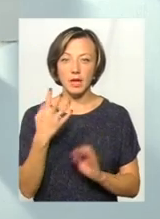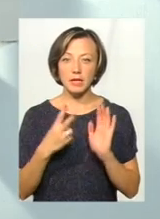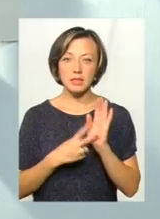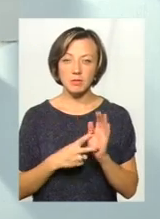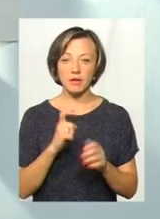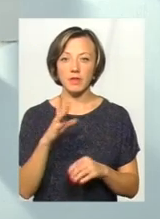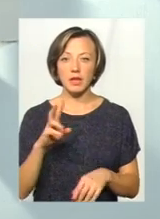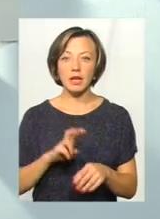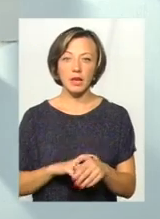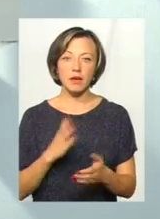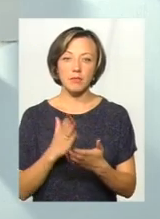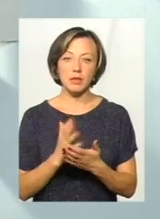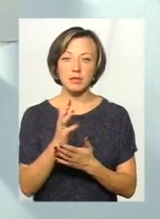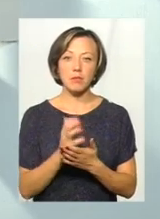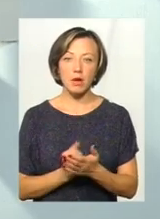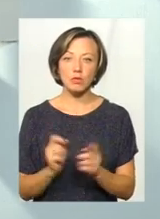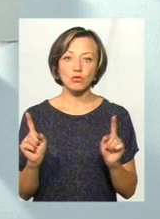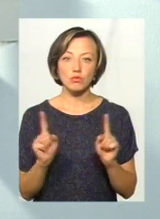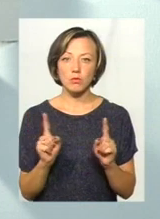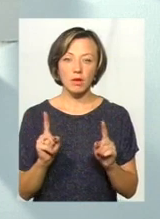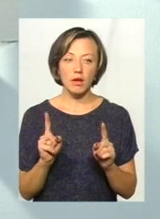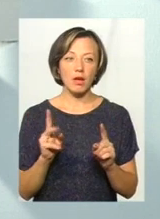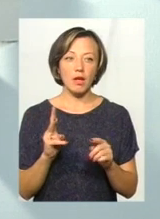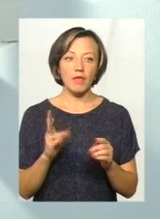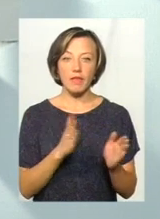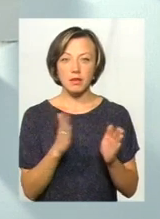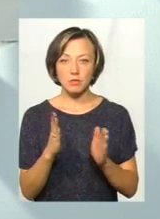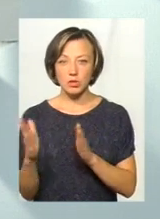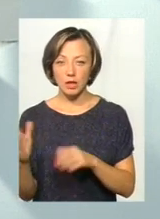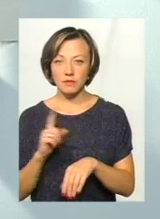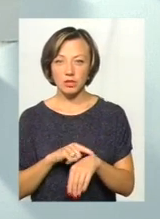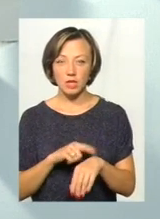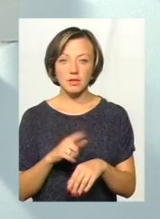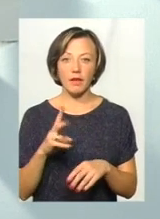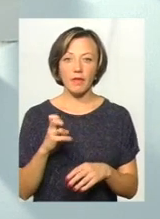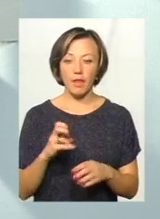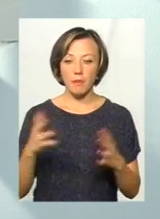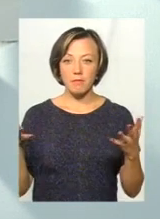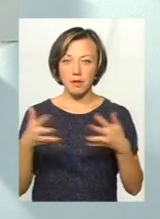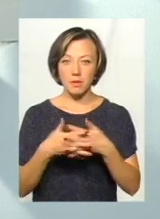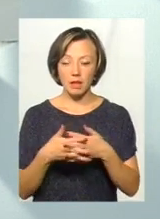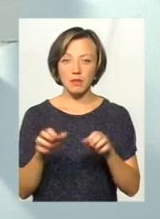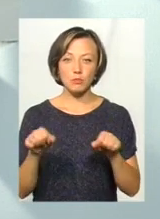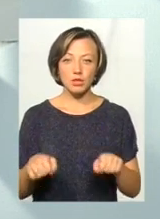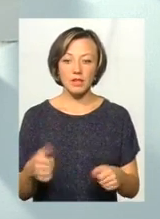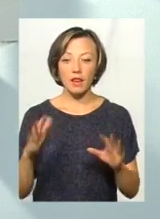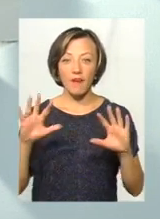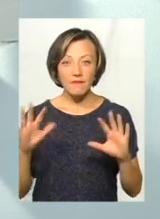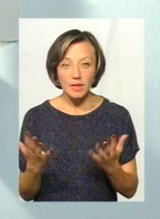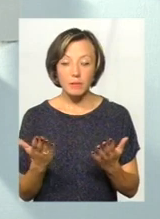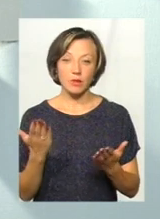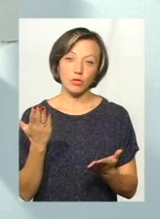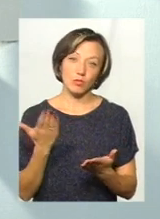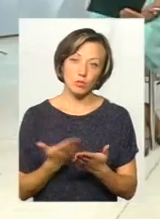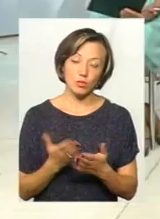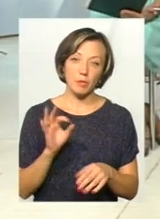хвилин. Тоді лікар б мав якийсь запас для того, щоб не зміщалися в часі. Такі пацієнти не перепліталися, і, можливо, якщо на випадок будуть такі